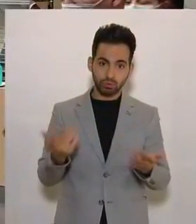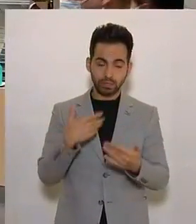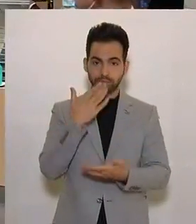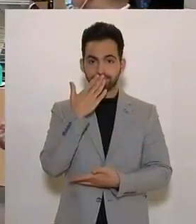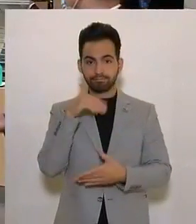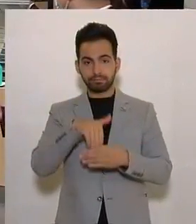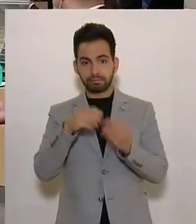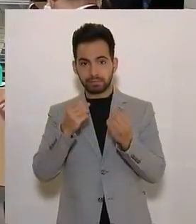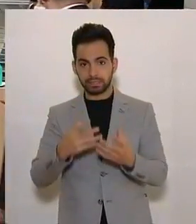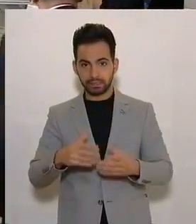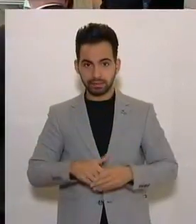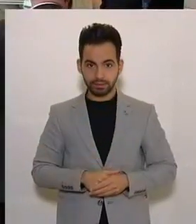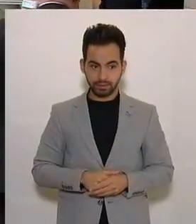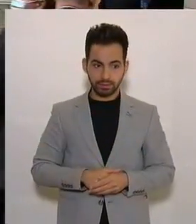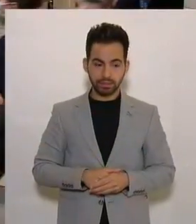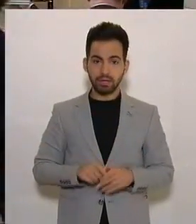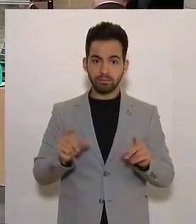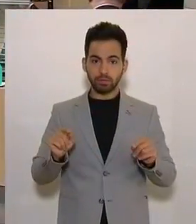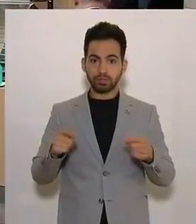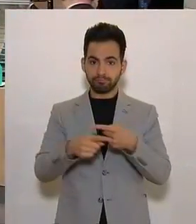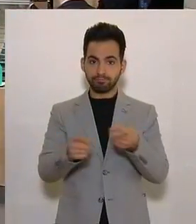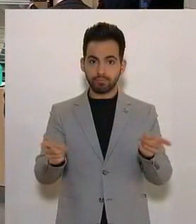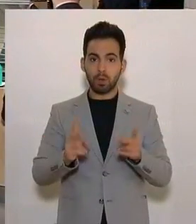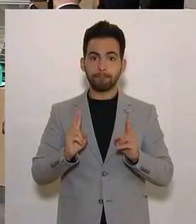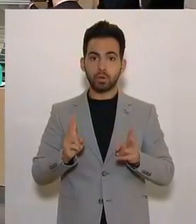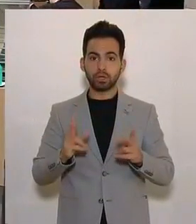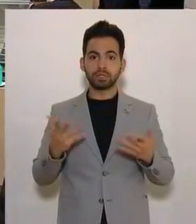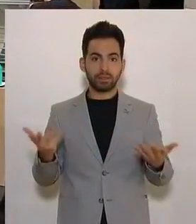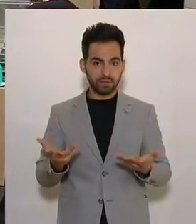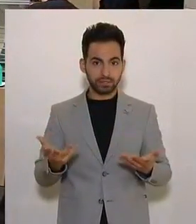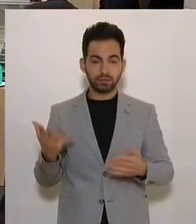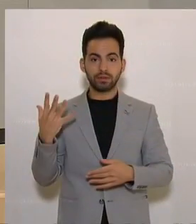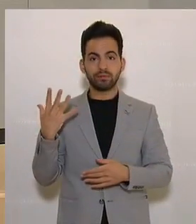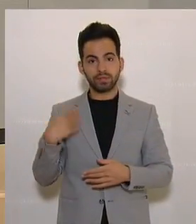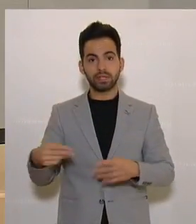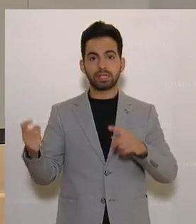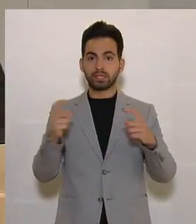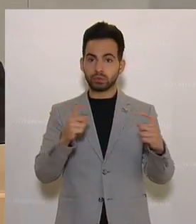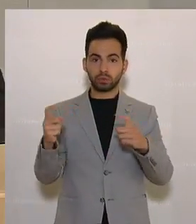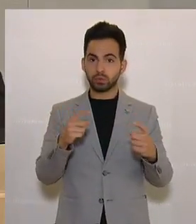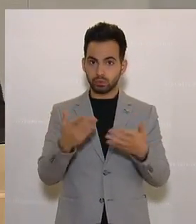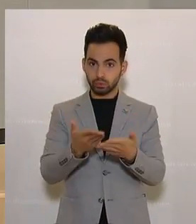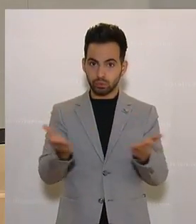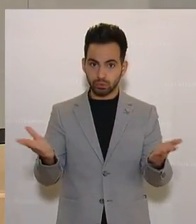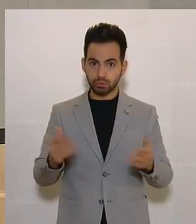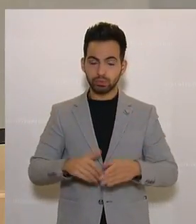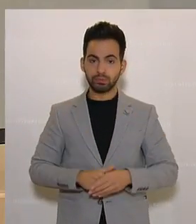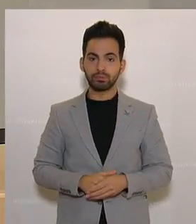Lapsus. Sie haben damit die Möglichkeit zu einer weiteren Diskussion. Wir